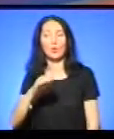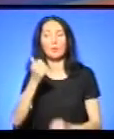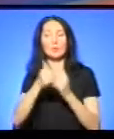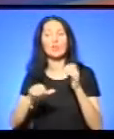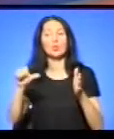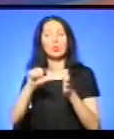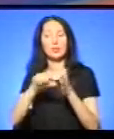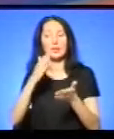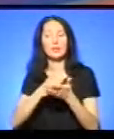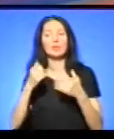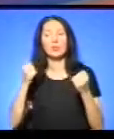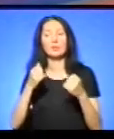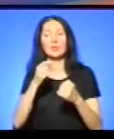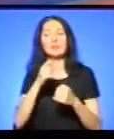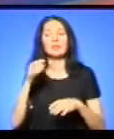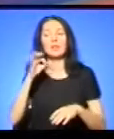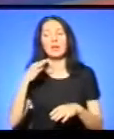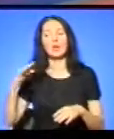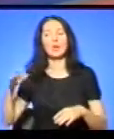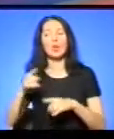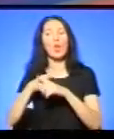учасників є спортсмени із Білорусі.